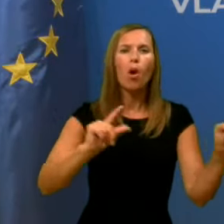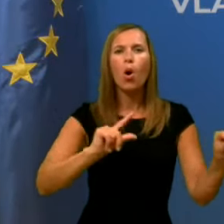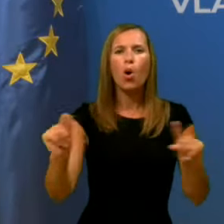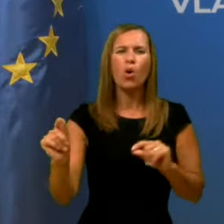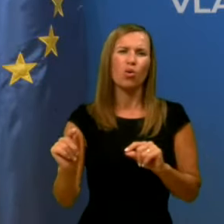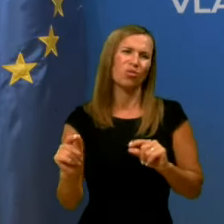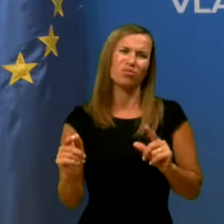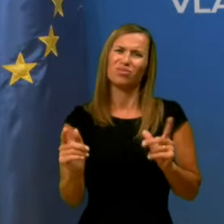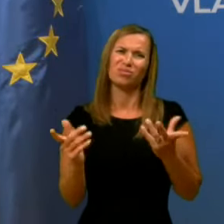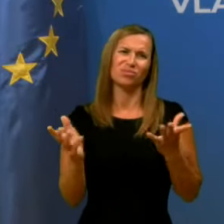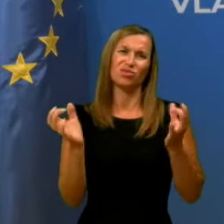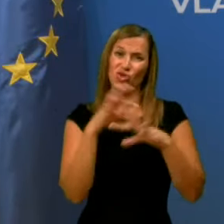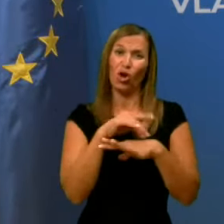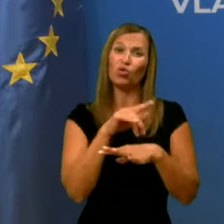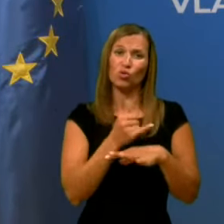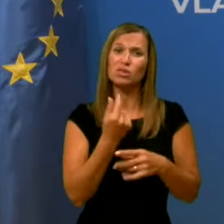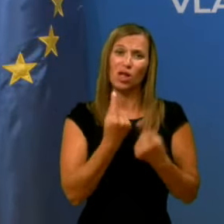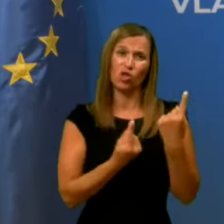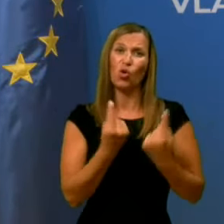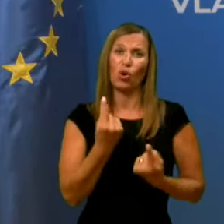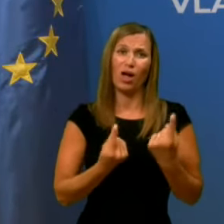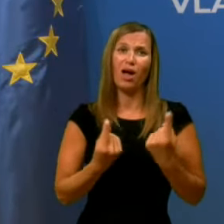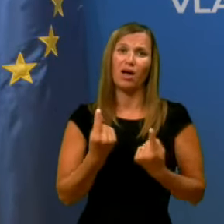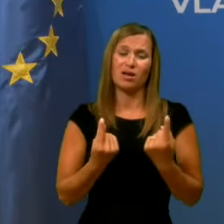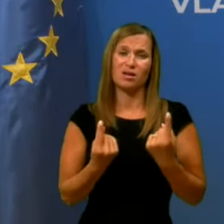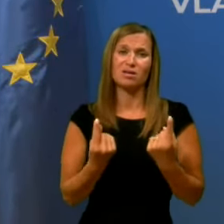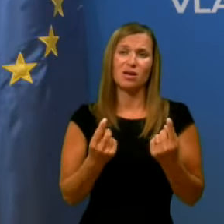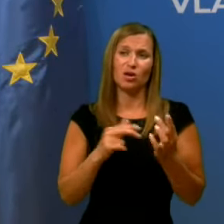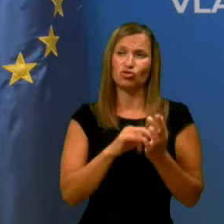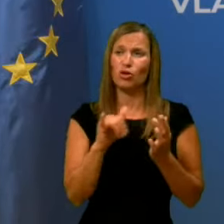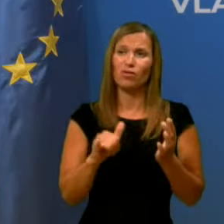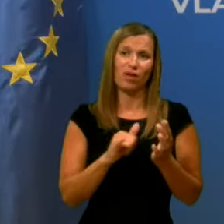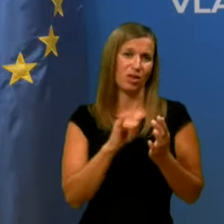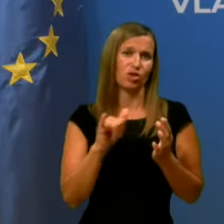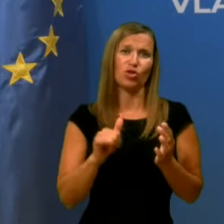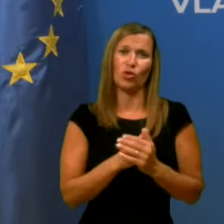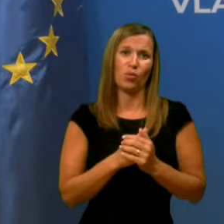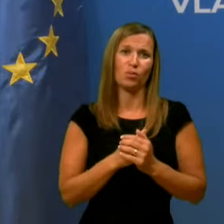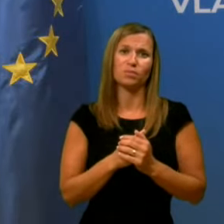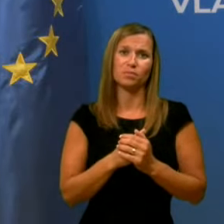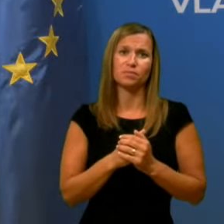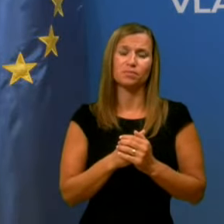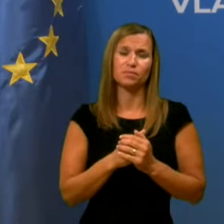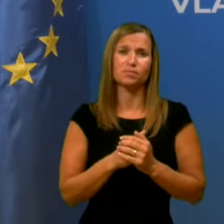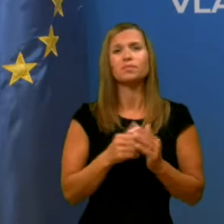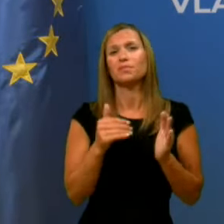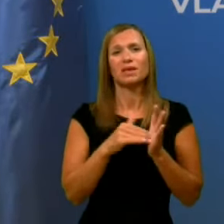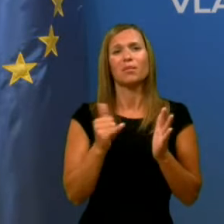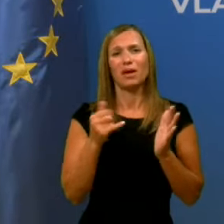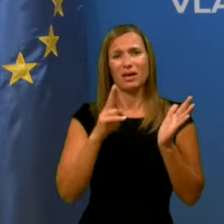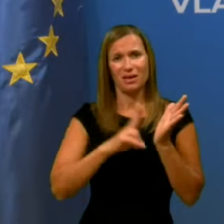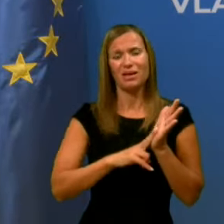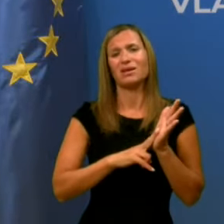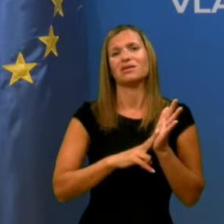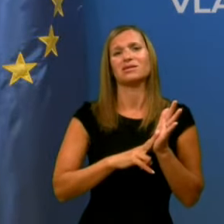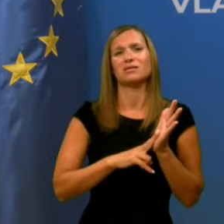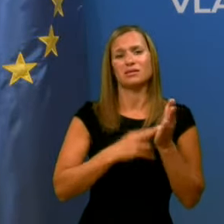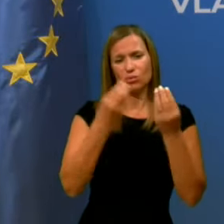sveda že vse dogaja, oziroma to je bilo tudi zdaj v tem domu, tako da treba je resnično sveda